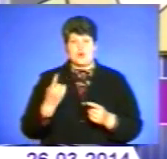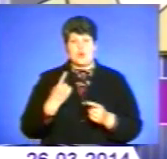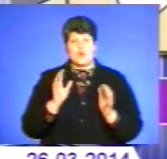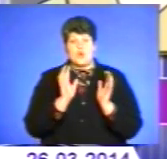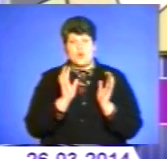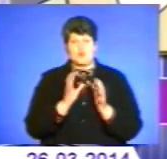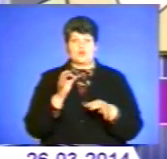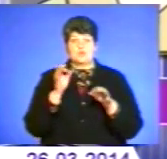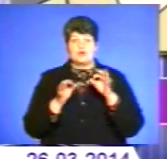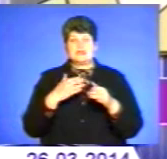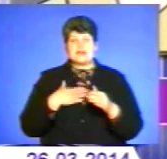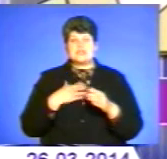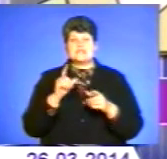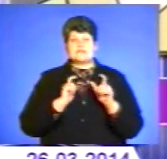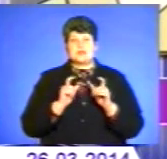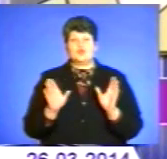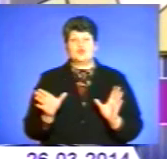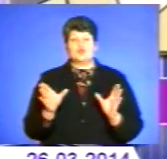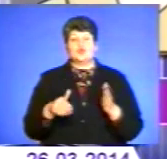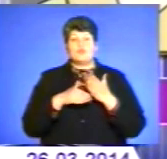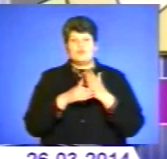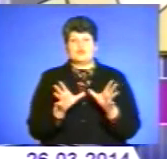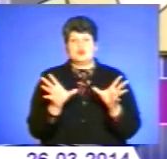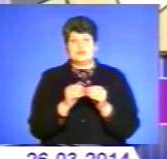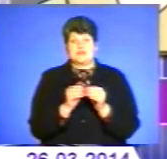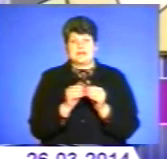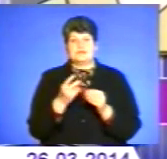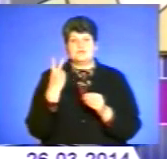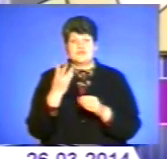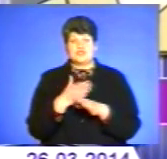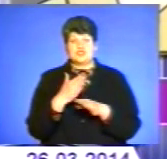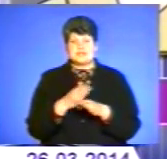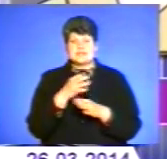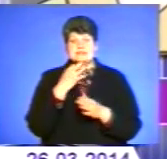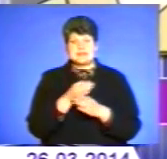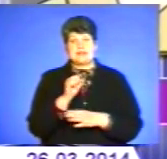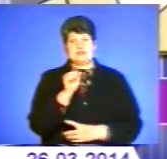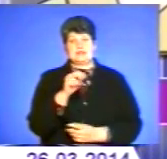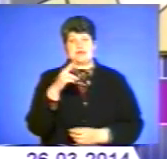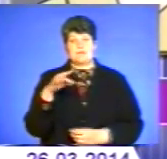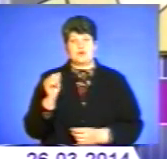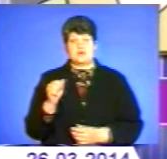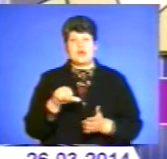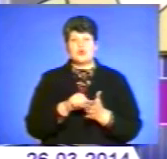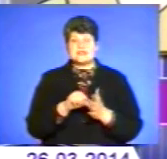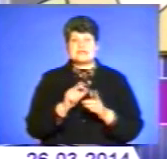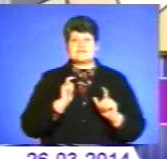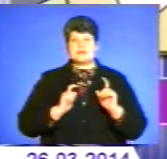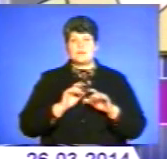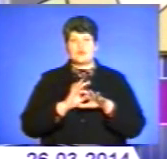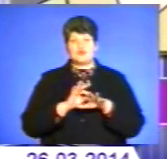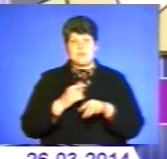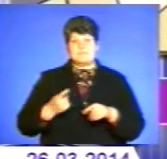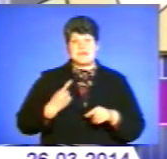думаю, що наш семінар допоможе якось об'єднати ці дві частинки, сказала Анастасія Драпалюк. Для учасників семінару проведуть